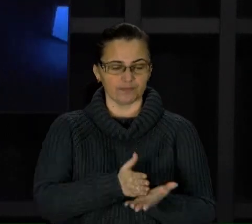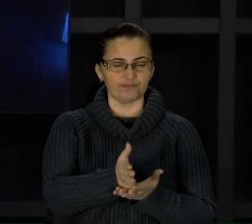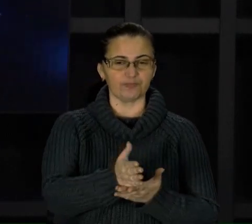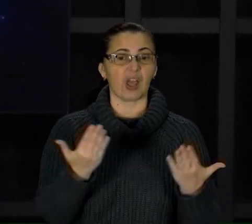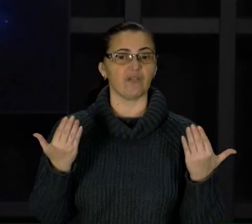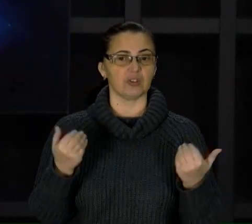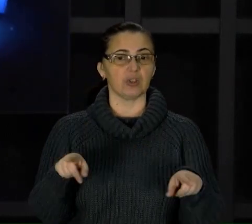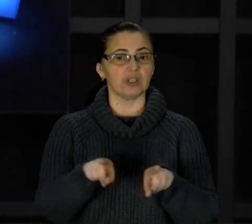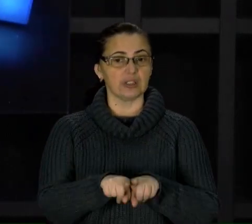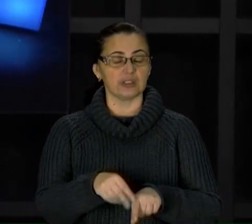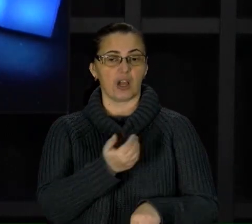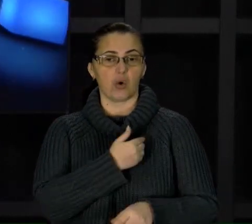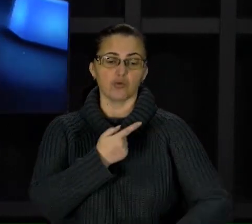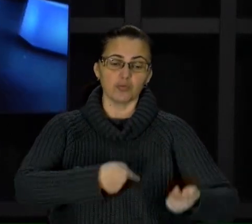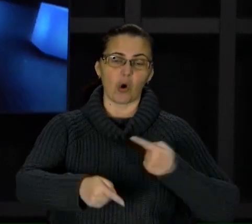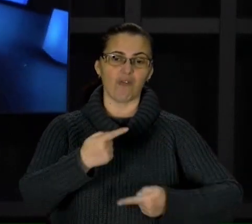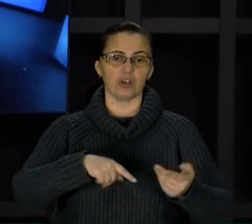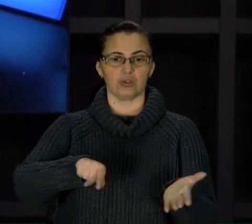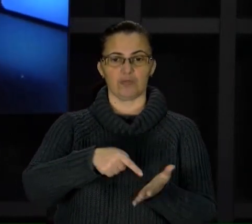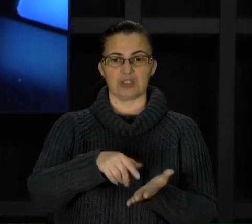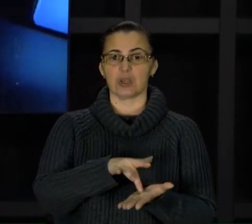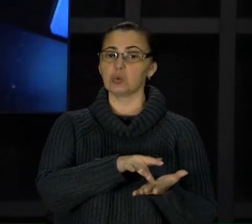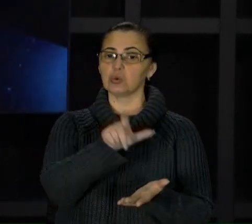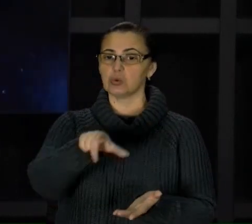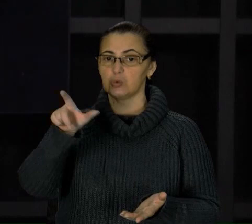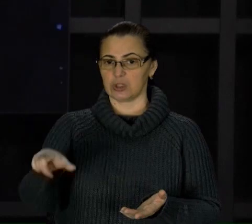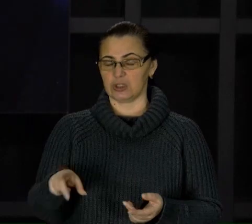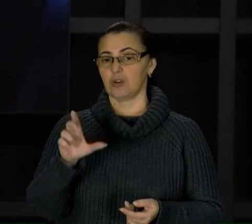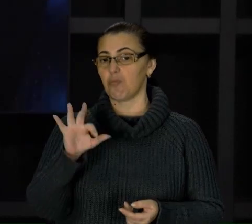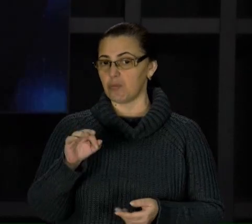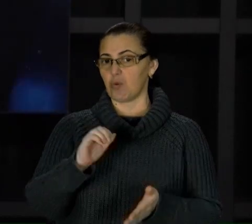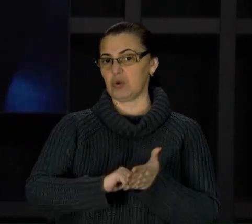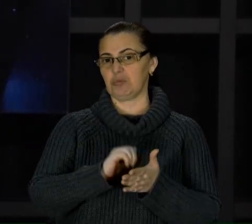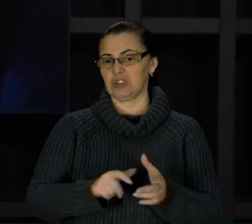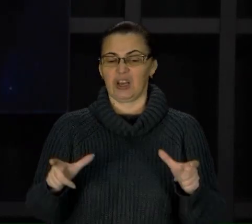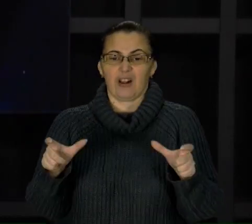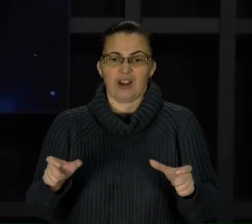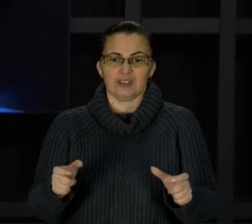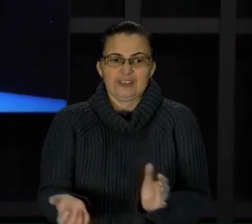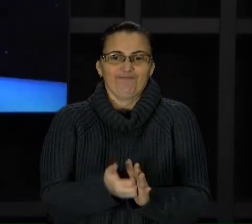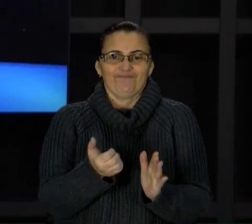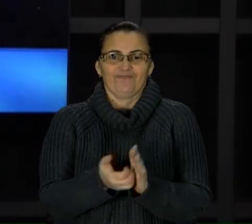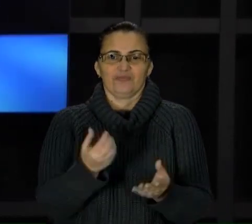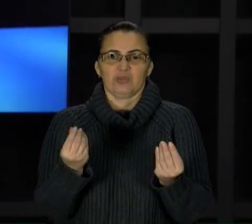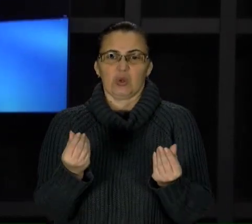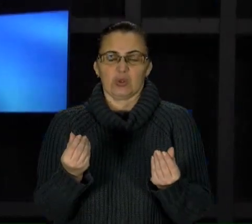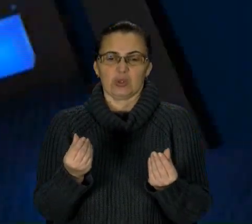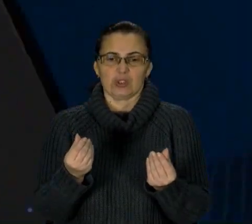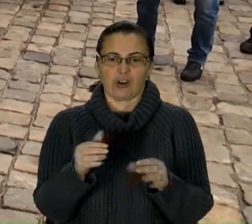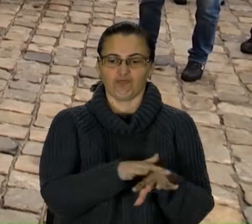сподіваються повернути у містечко туристів, адже через карантин недоотримали кошти у